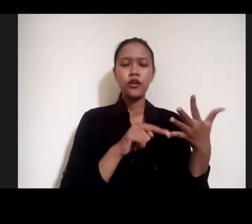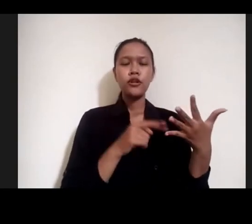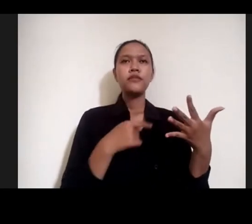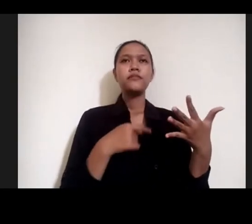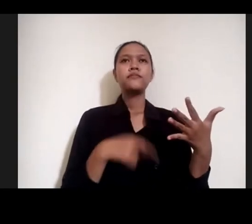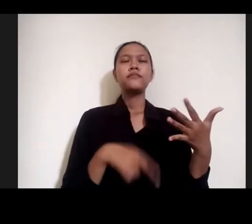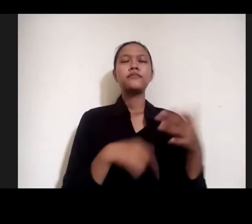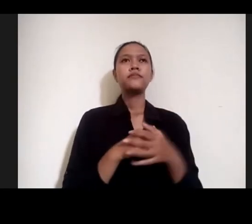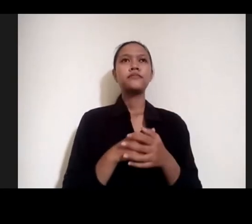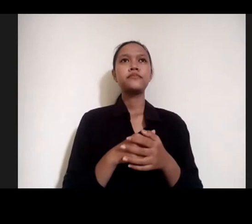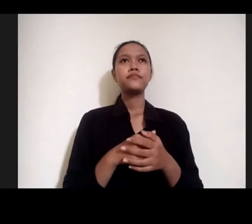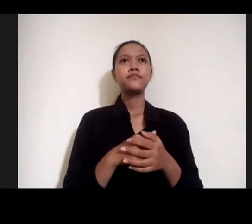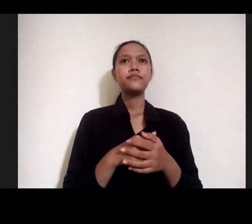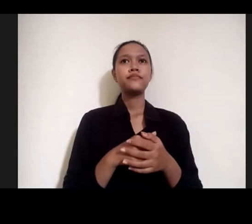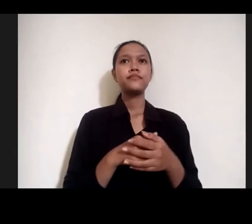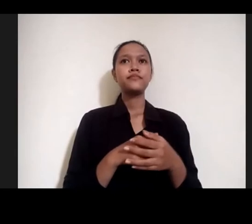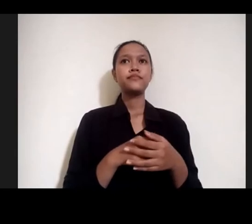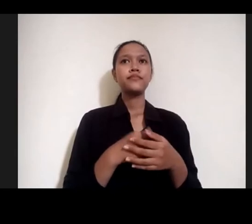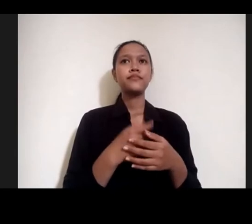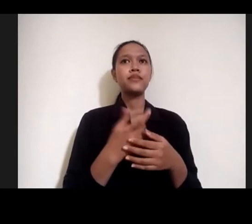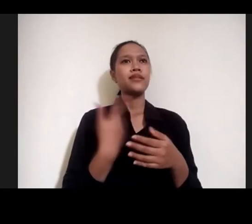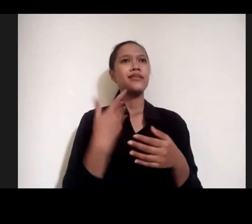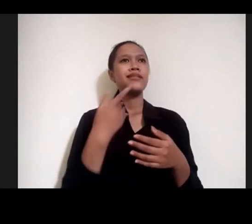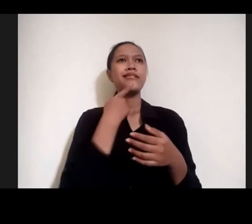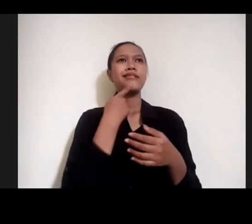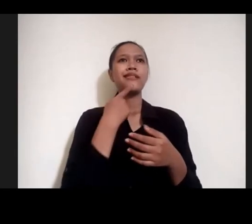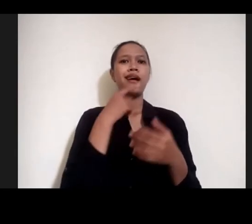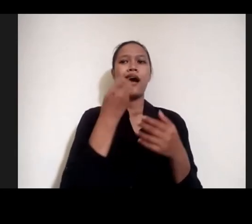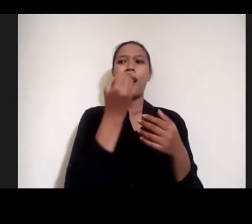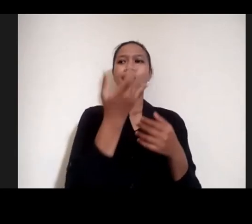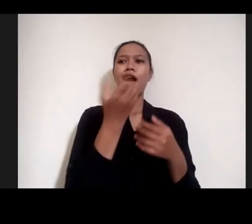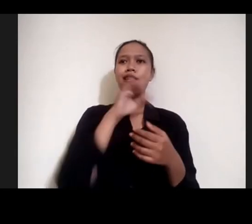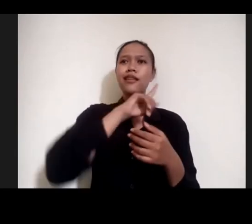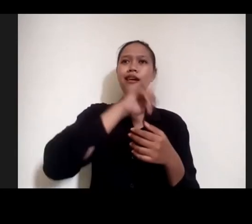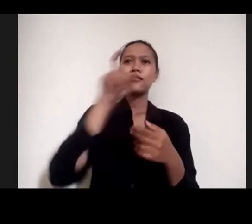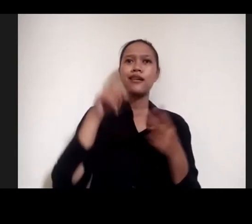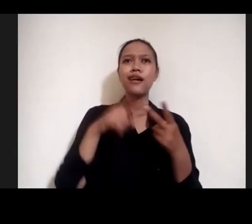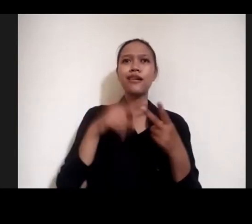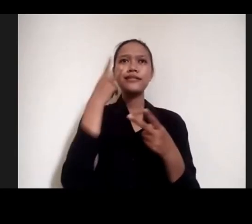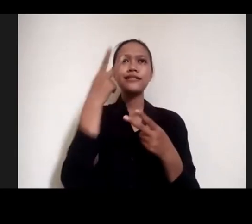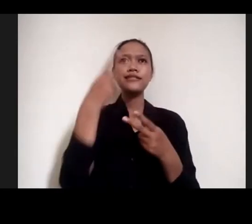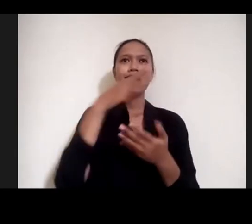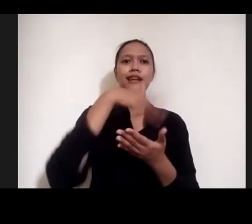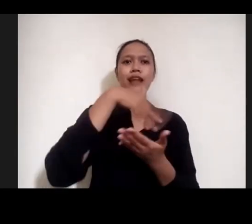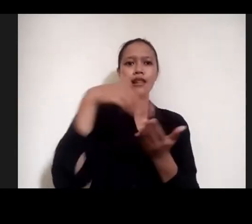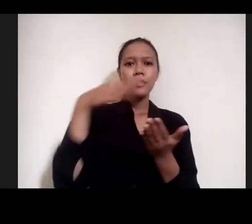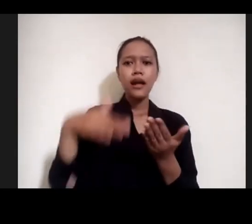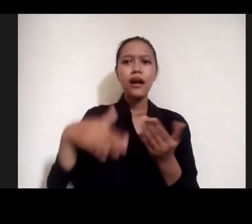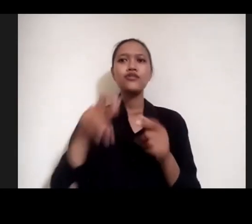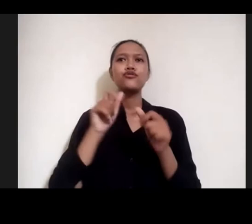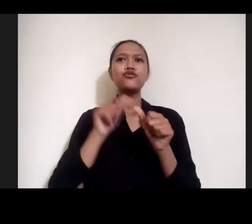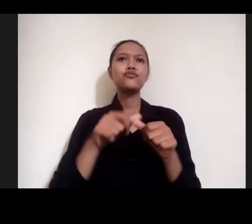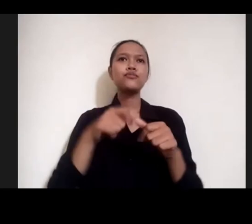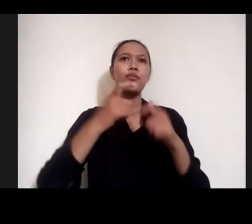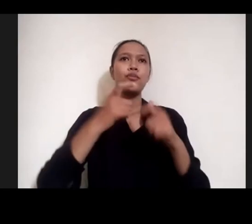poin pertama mempertanyakan angka kemudian basic mengecek data dan bagaimana mengolah dan mencari data gitu ya